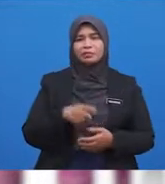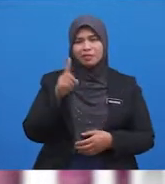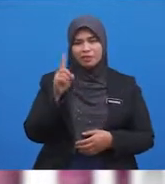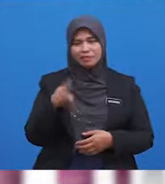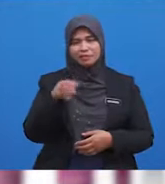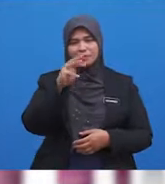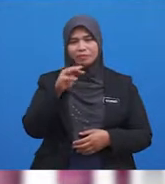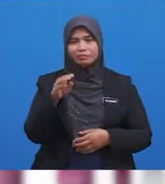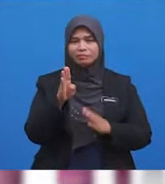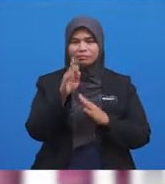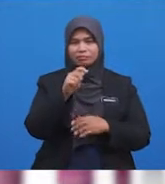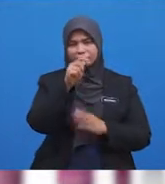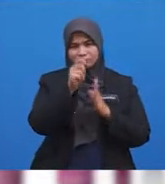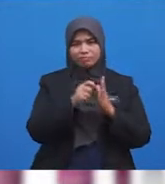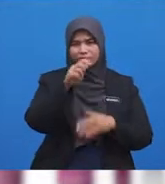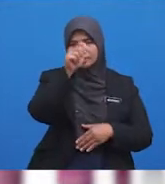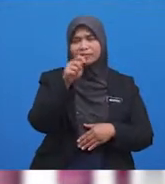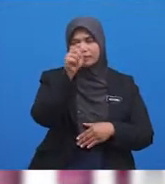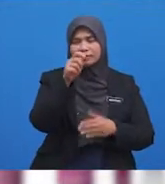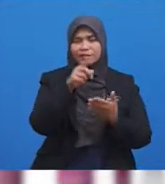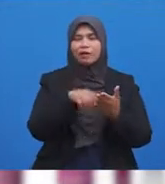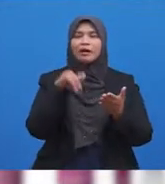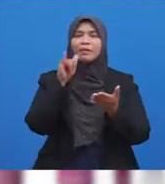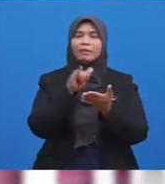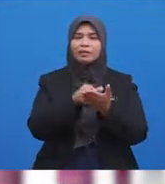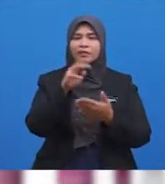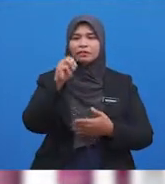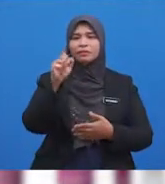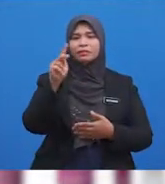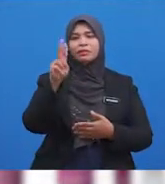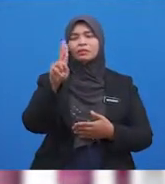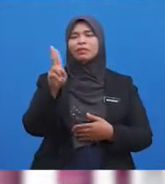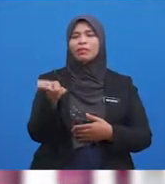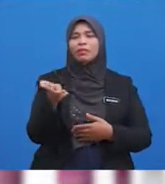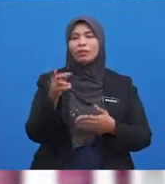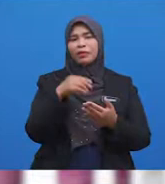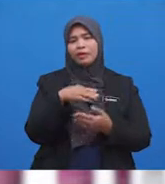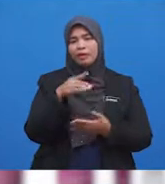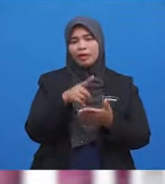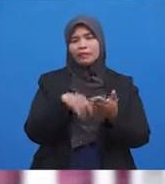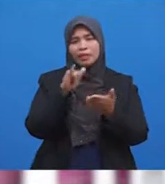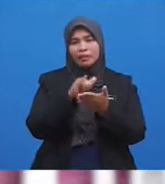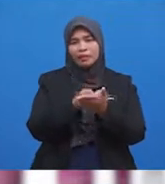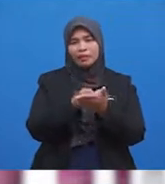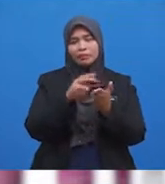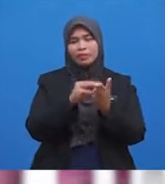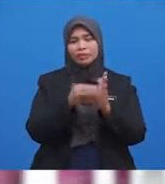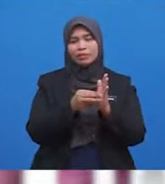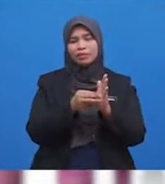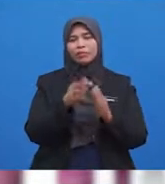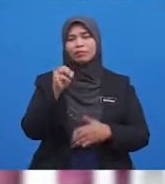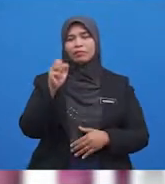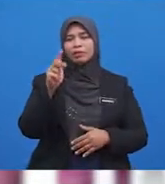murid-murid tertanya Apa itu makroh? Murid-murid tahu tak Apa itu maksud Perkara